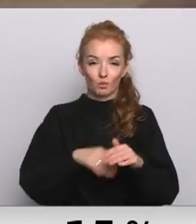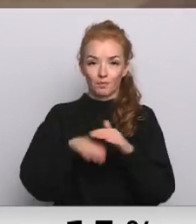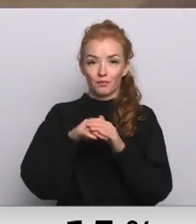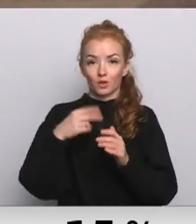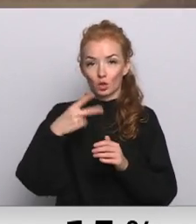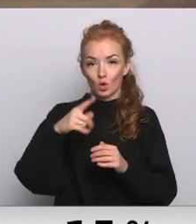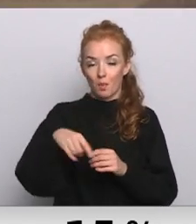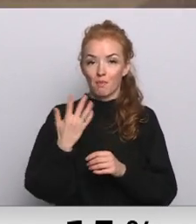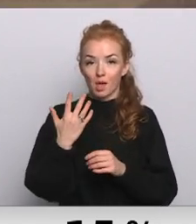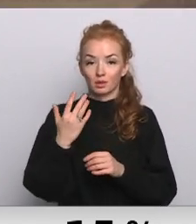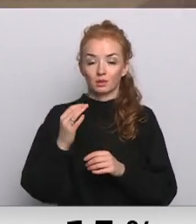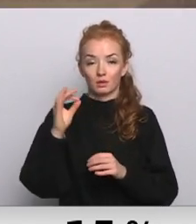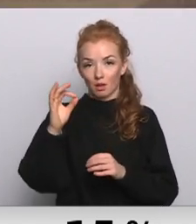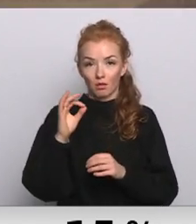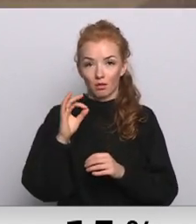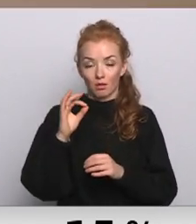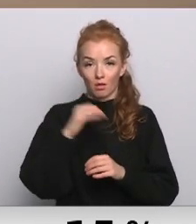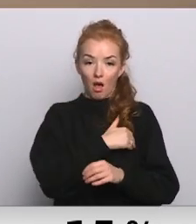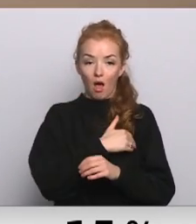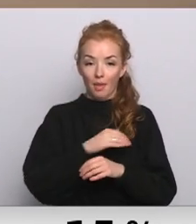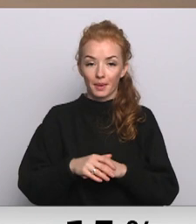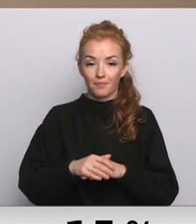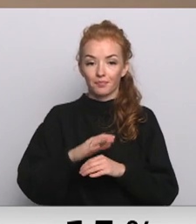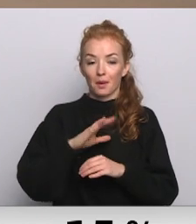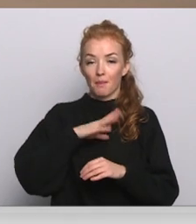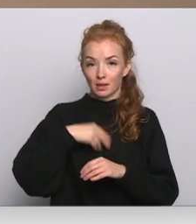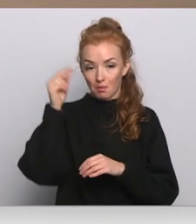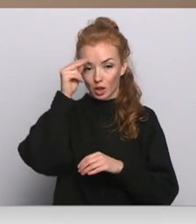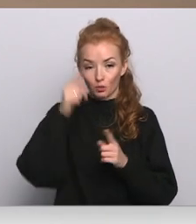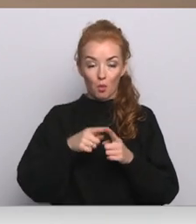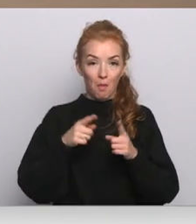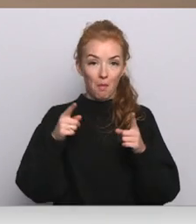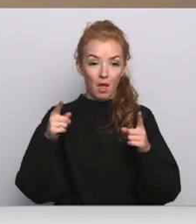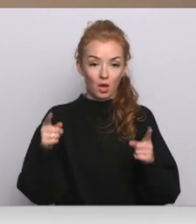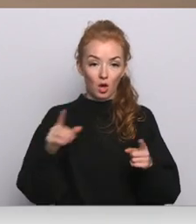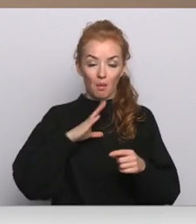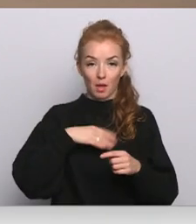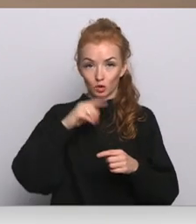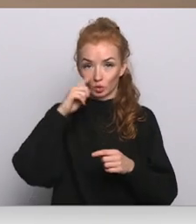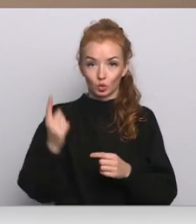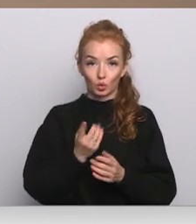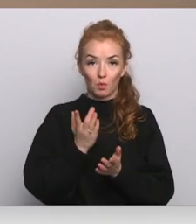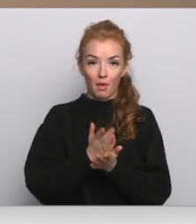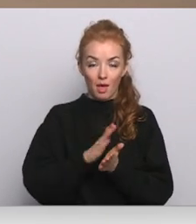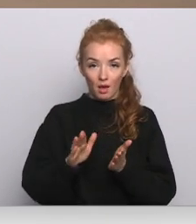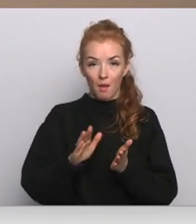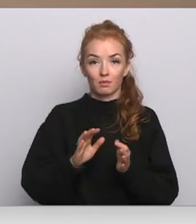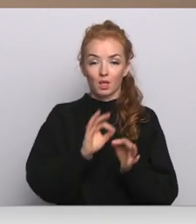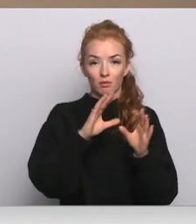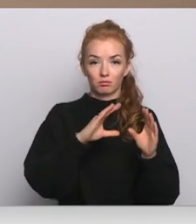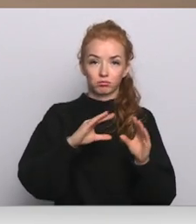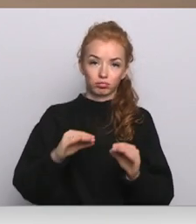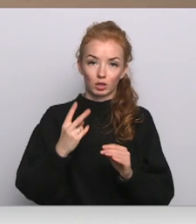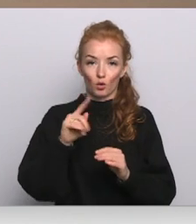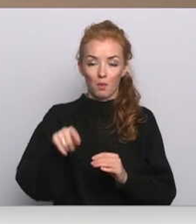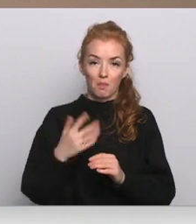,5 grādus. Pēc mācību periodu, pēc stundu beigām, līdz samazinām par 2,5